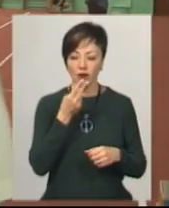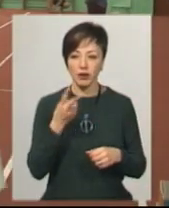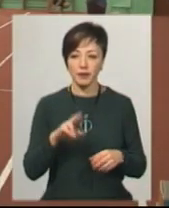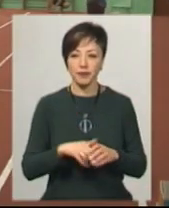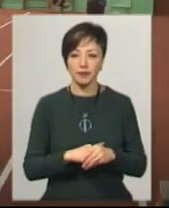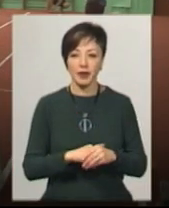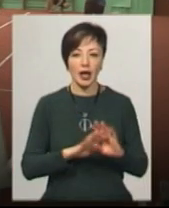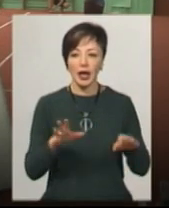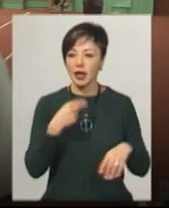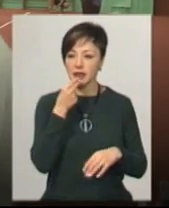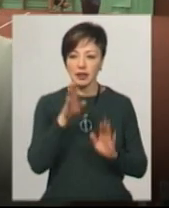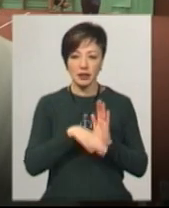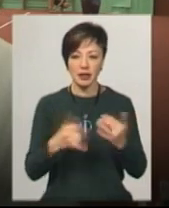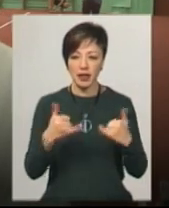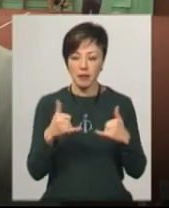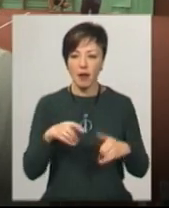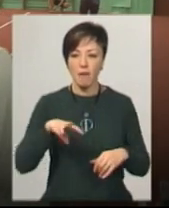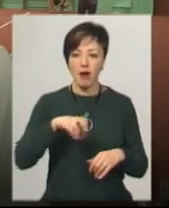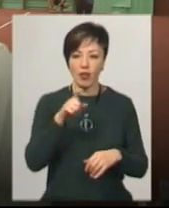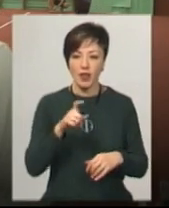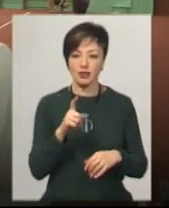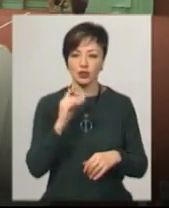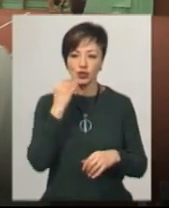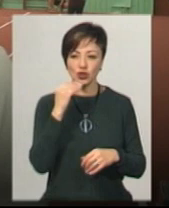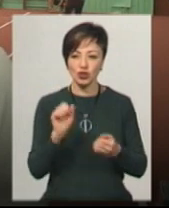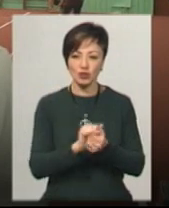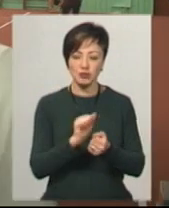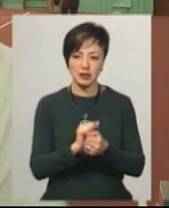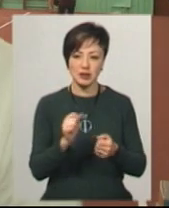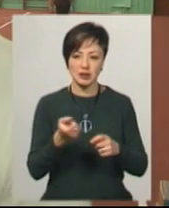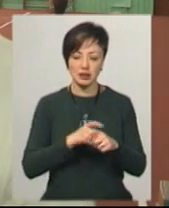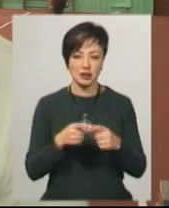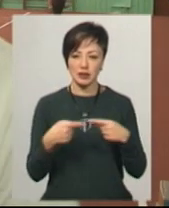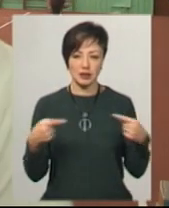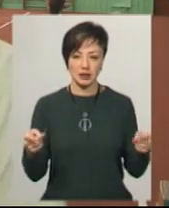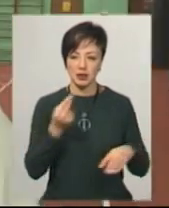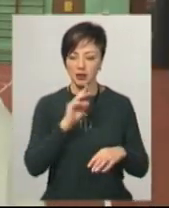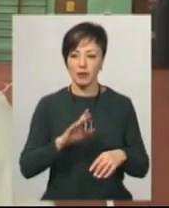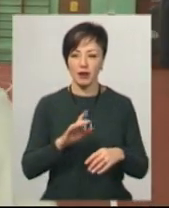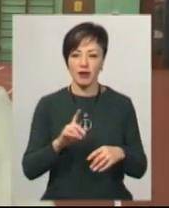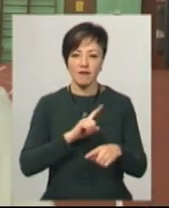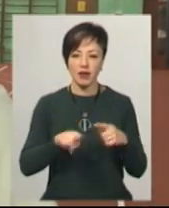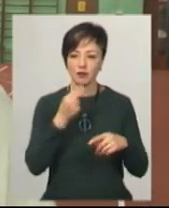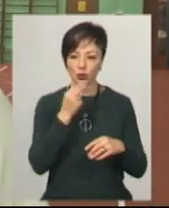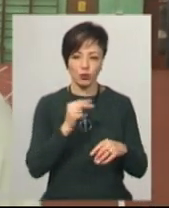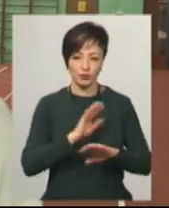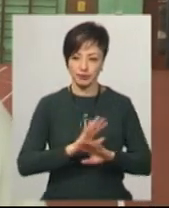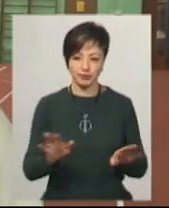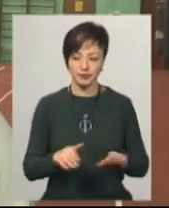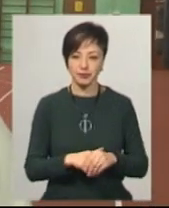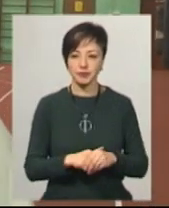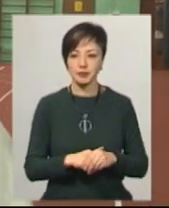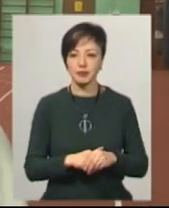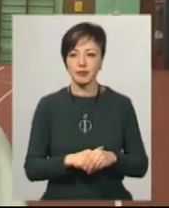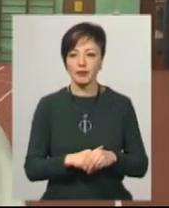Не їм якоїсь там хімії, майонезів, фариків, чіпсів, і тому такого, подібного фастфуду. Також хлопець вірить у